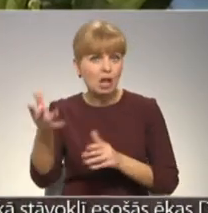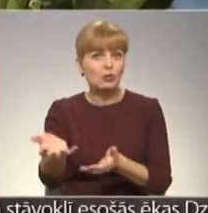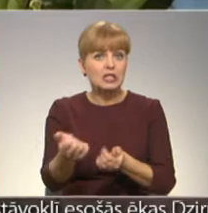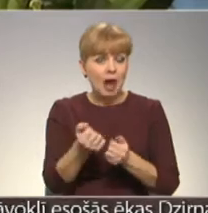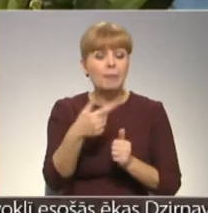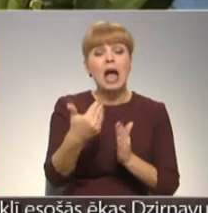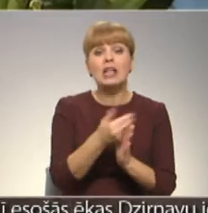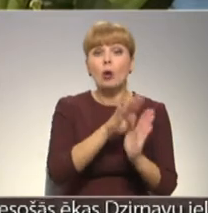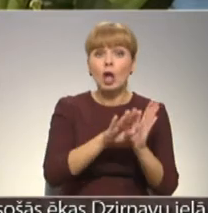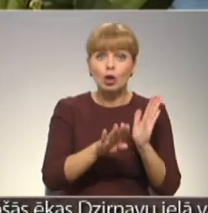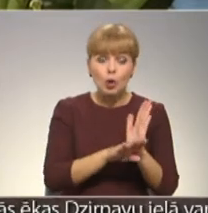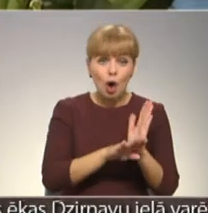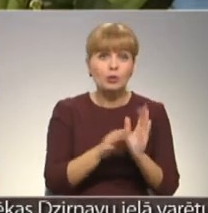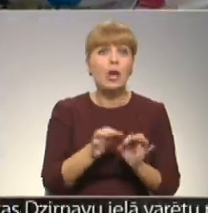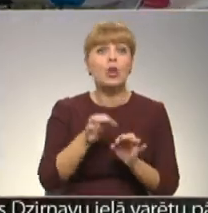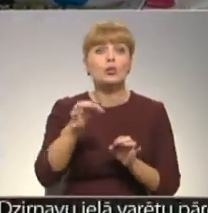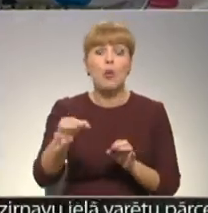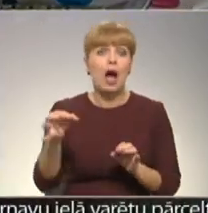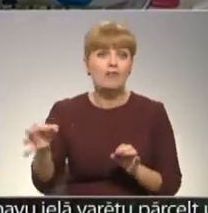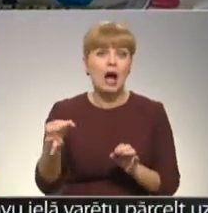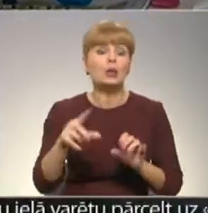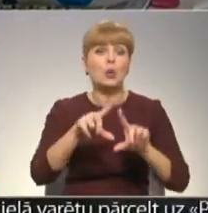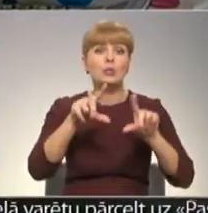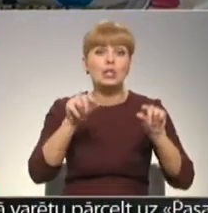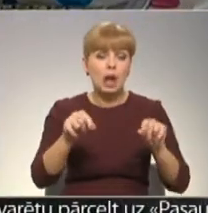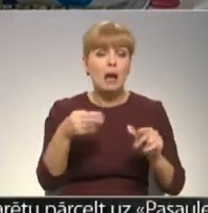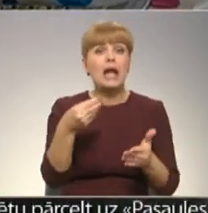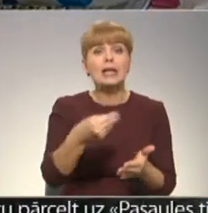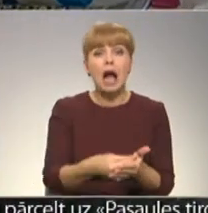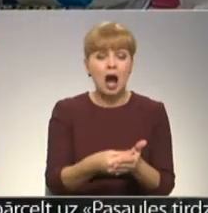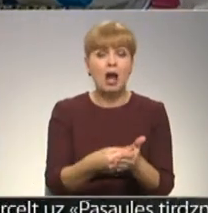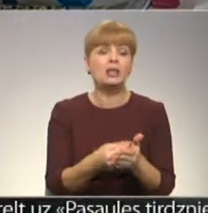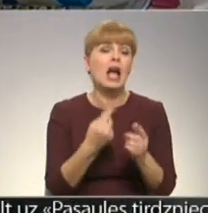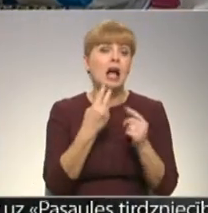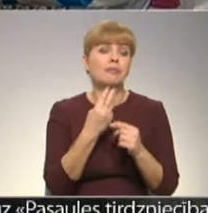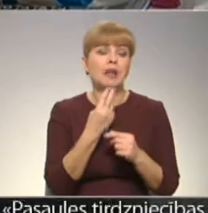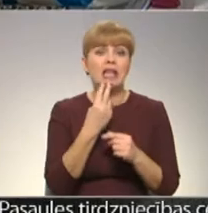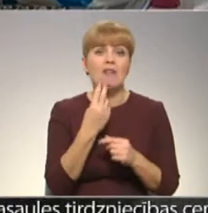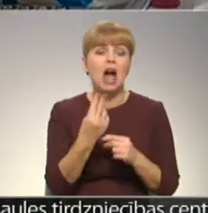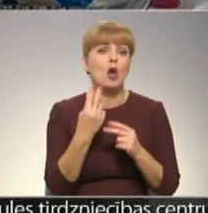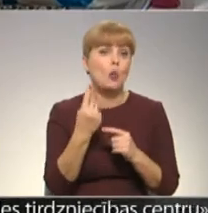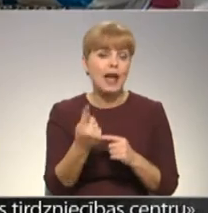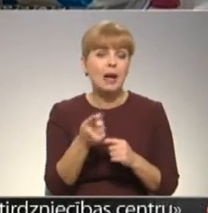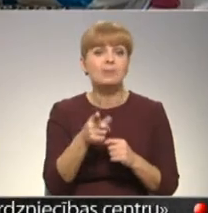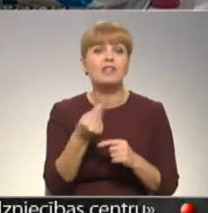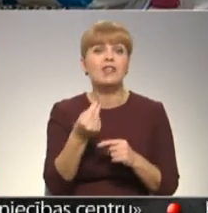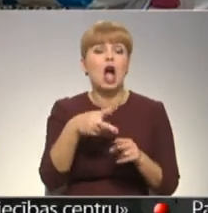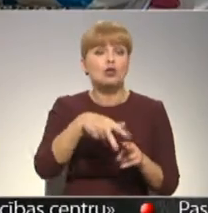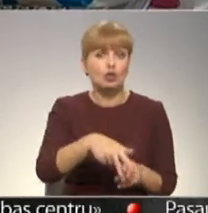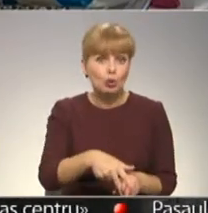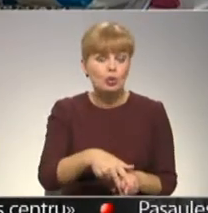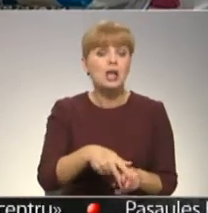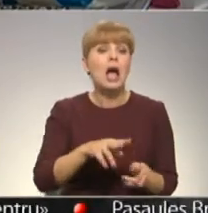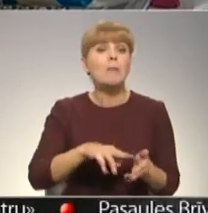Jaunai noteikums skar diezgan daudz novada uzņēmumu, kuriem jauna kasas aprāta iegāda būs ievērojams finansiālais sloks. Paši uzņēmē pieļauj,